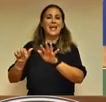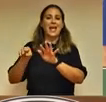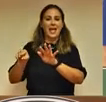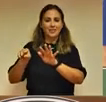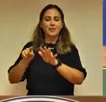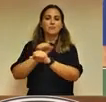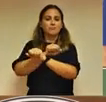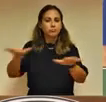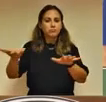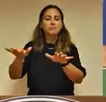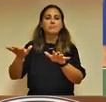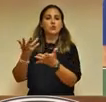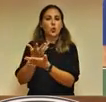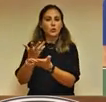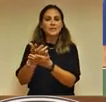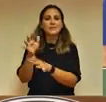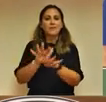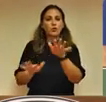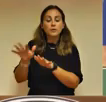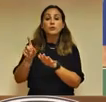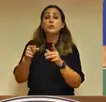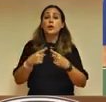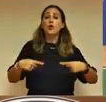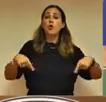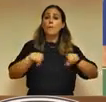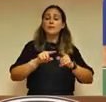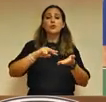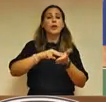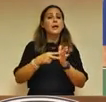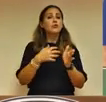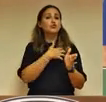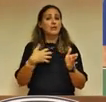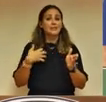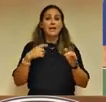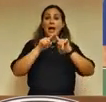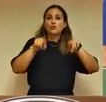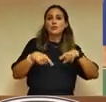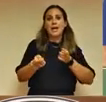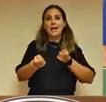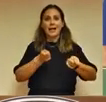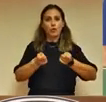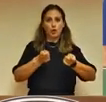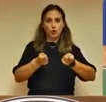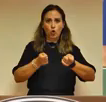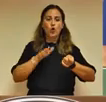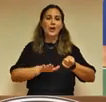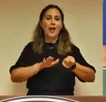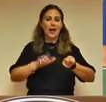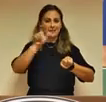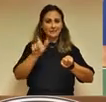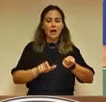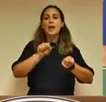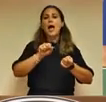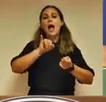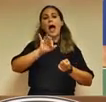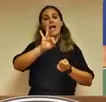anche la Commissione Tecnico-Scientifica della nostra agenzia regolatoria, quindi di AIFA, ha approvato